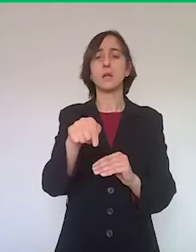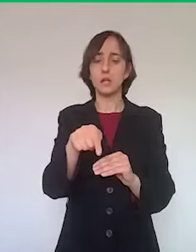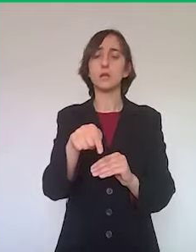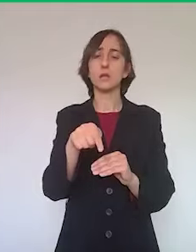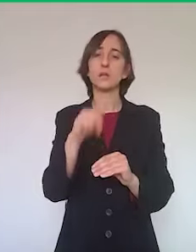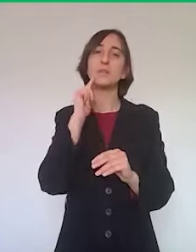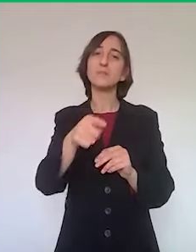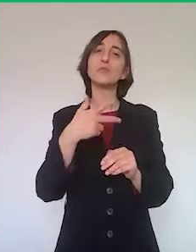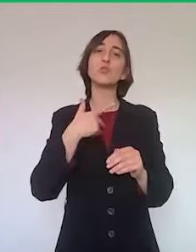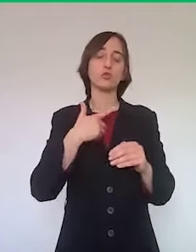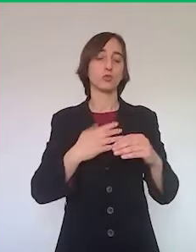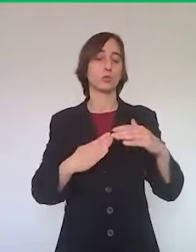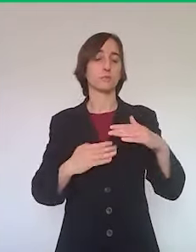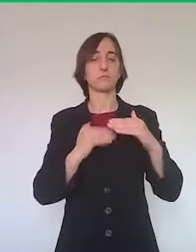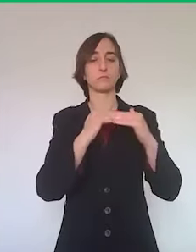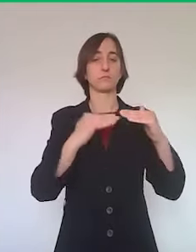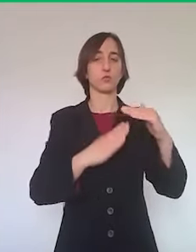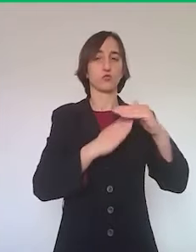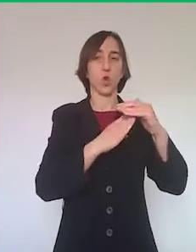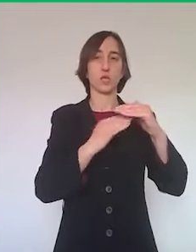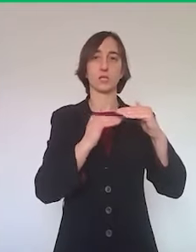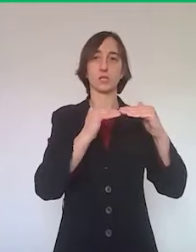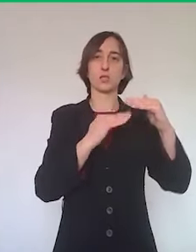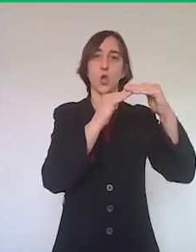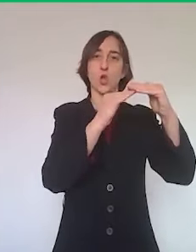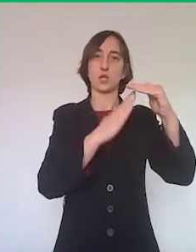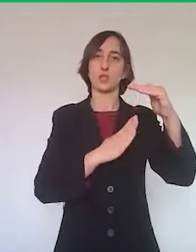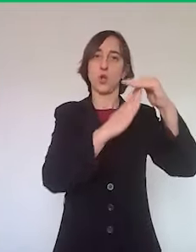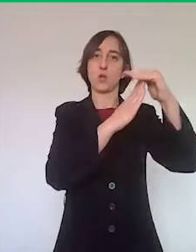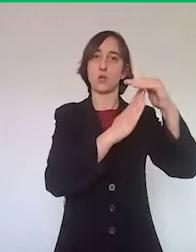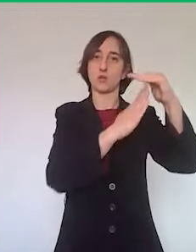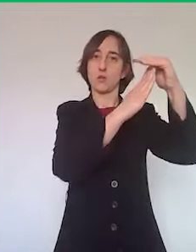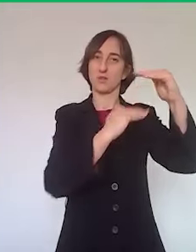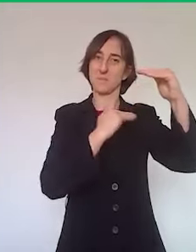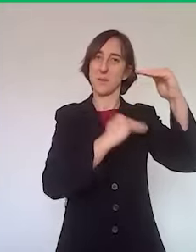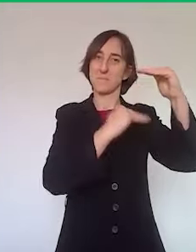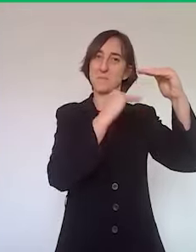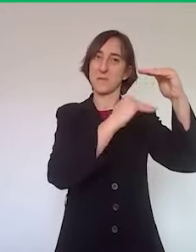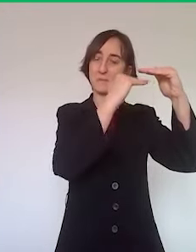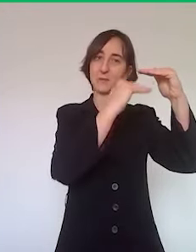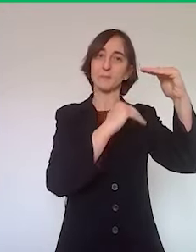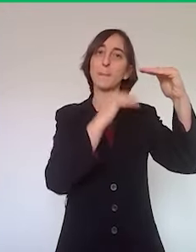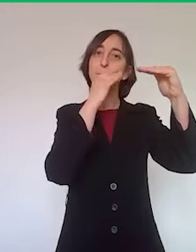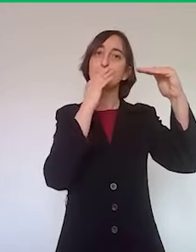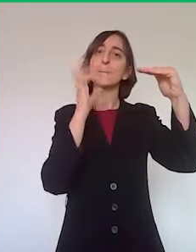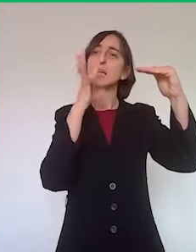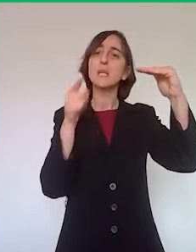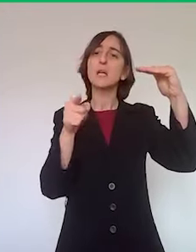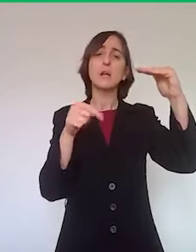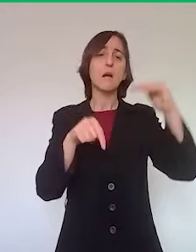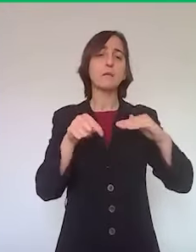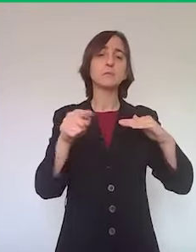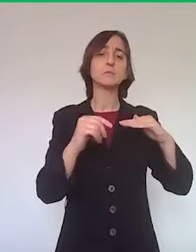nelle soglie previste percentuali dei sali intermedi e anche là dove non si riesca ad arrivare ad una percentuale